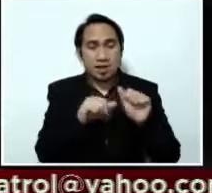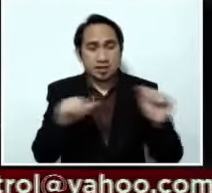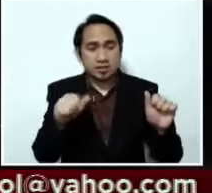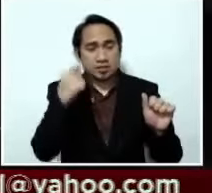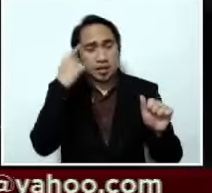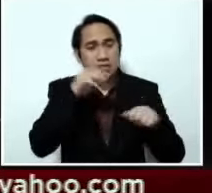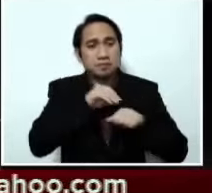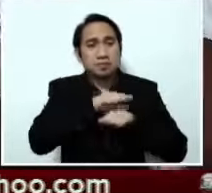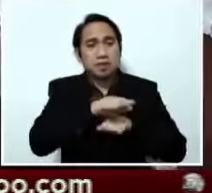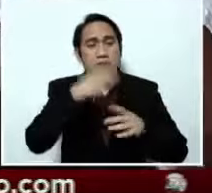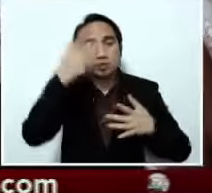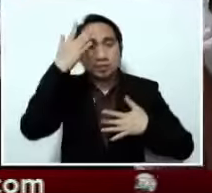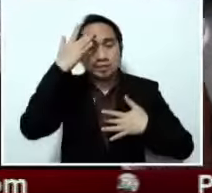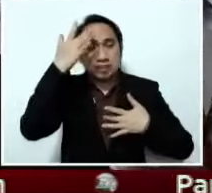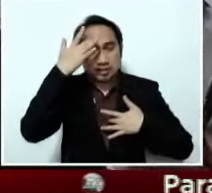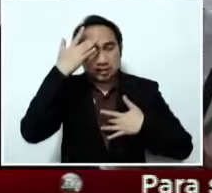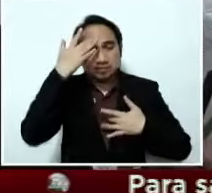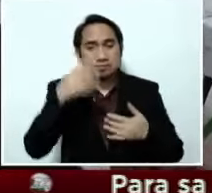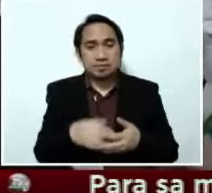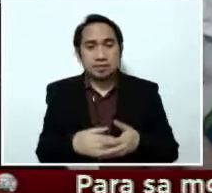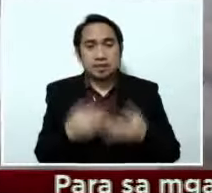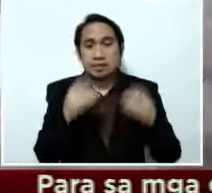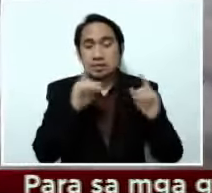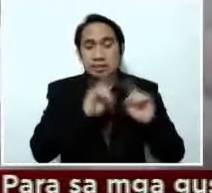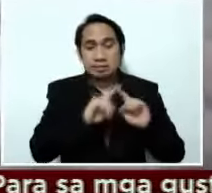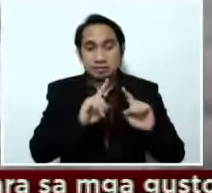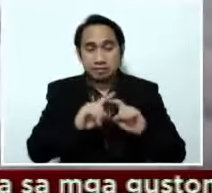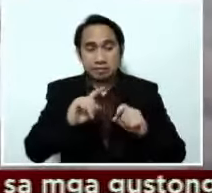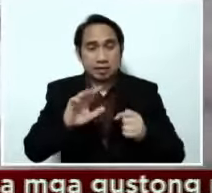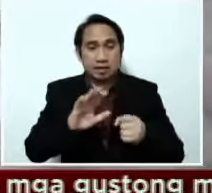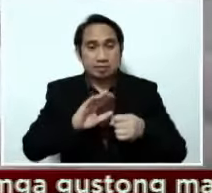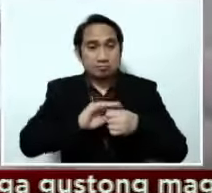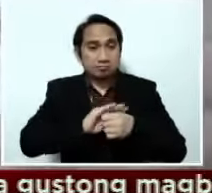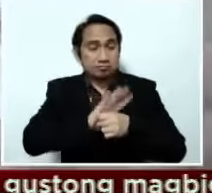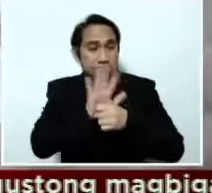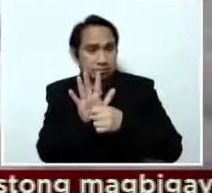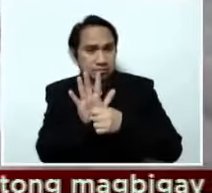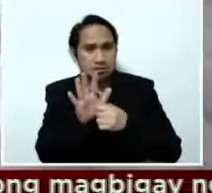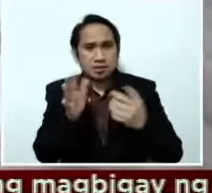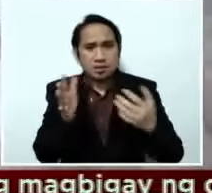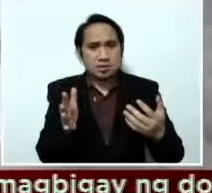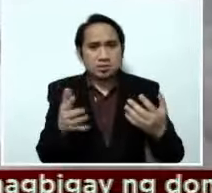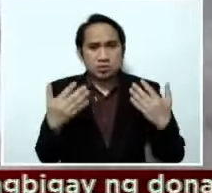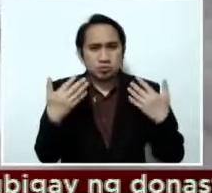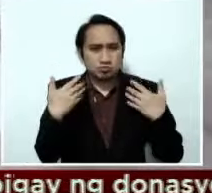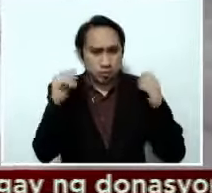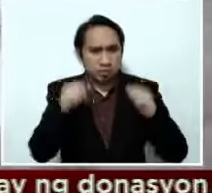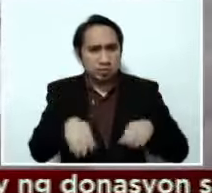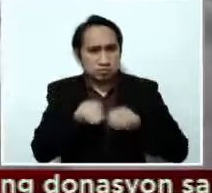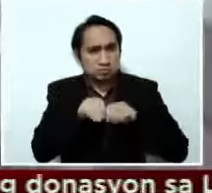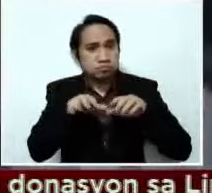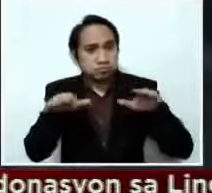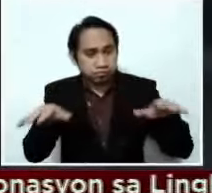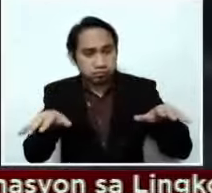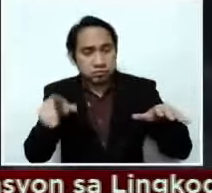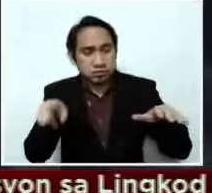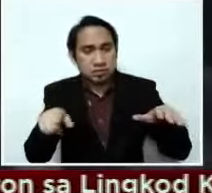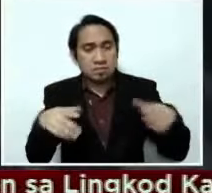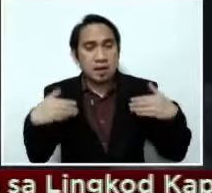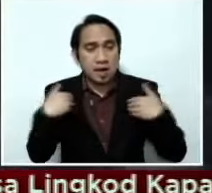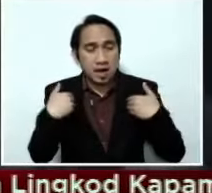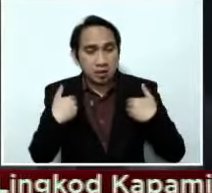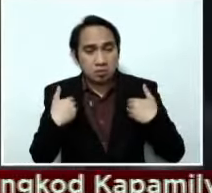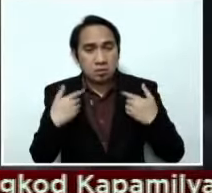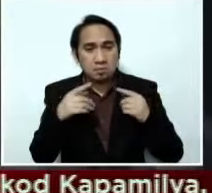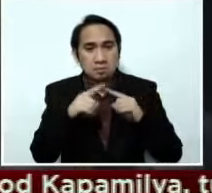US, may daanda ang uri ng coronavirus. Madalas kumakalat ito sa mga hayop pero sa pambihirang pagkakataon, nalilipat ito sa tao.